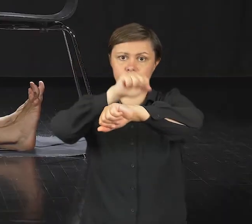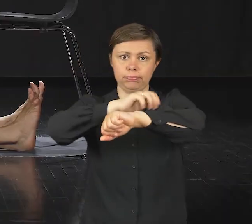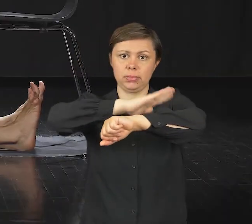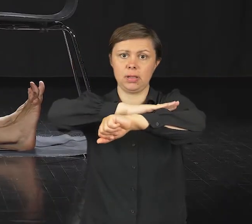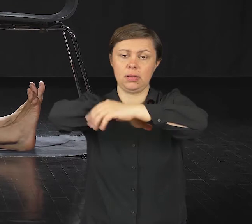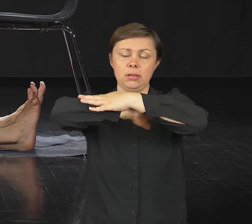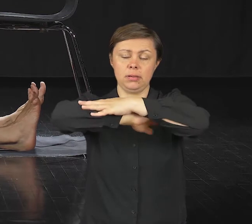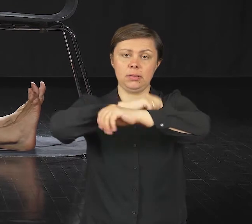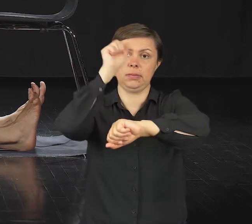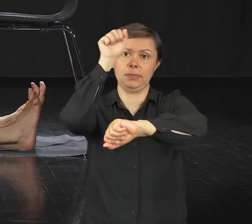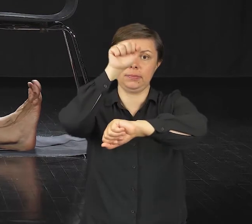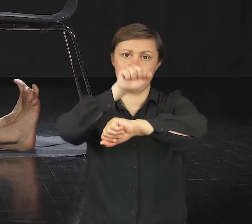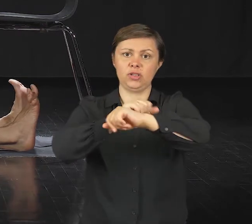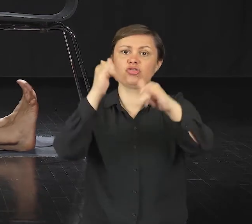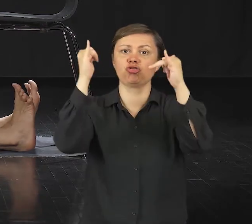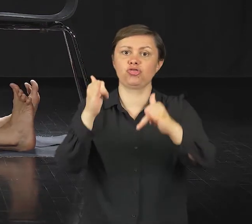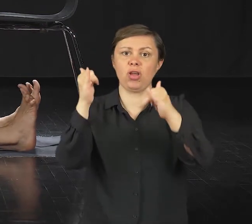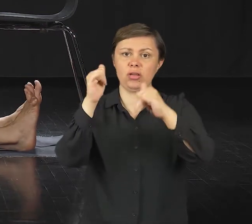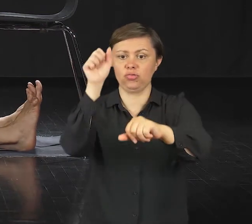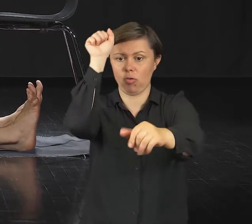na siedzisko krzesła.